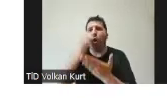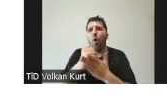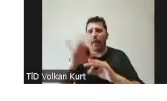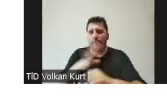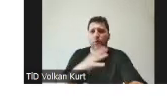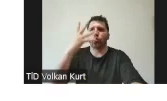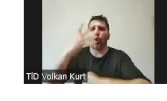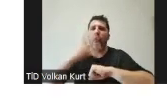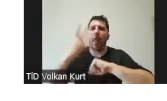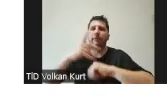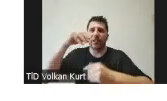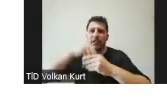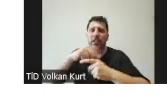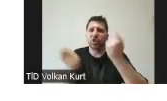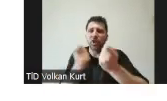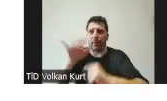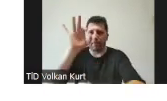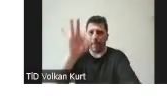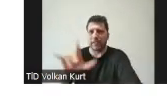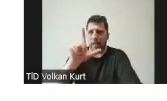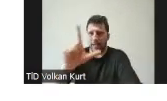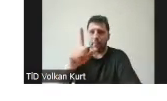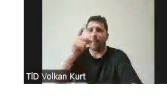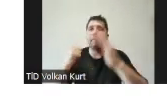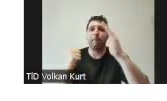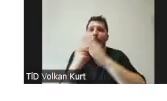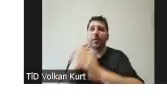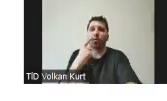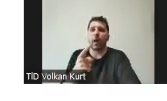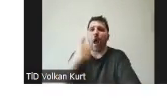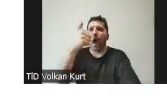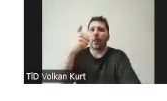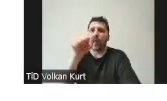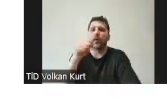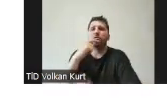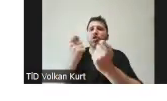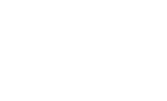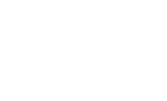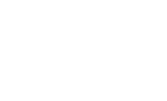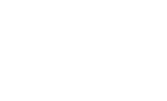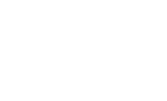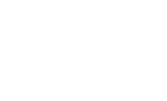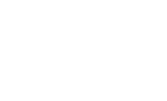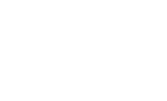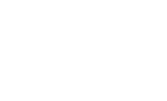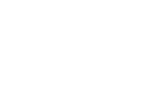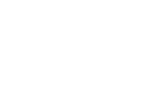hafta içerisinde çalışmaya başlamanız lazım ve maksimum 6 ayda da çalışmayı tamamlamanız lazım. 5